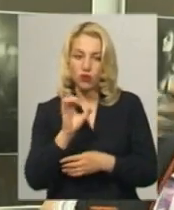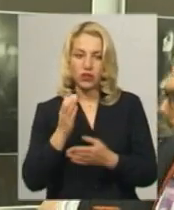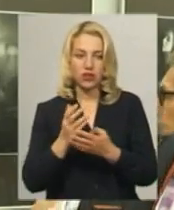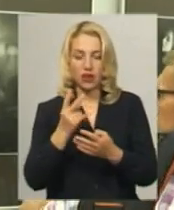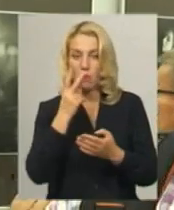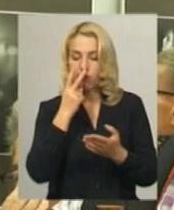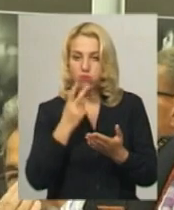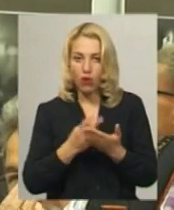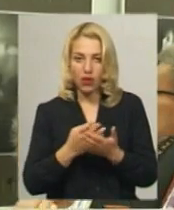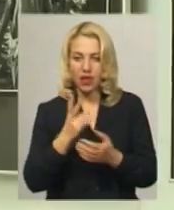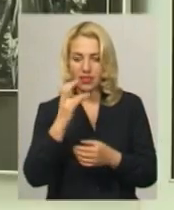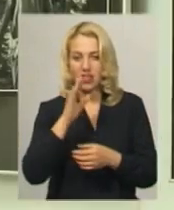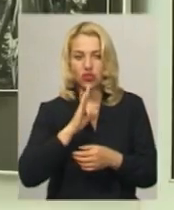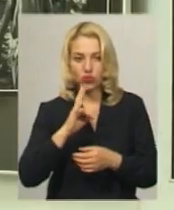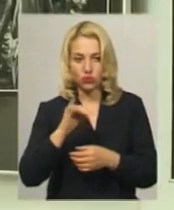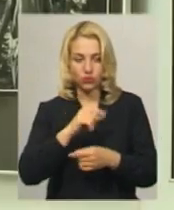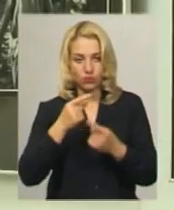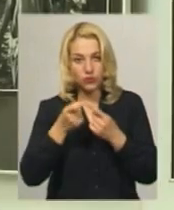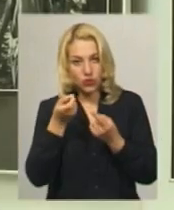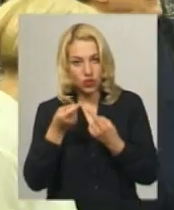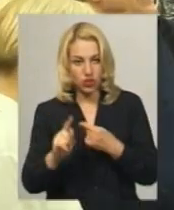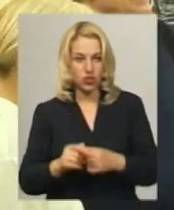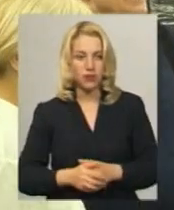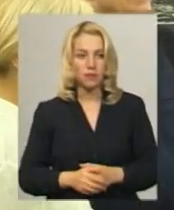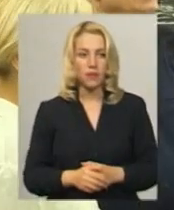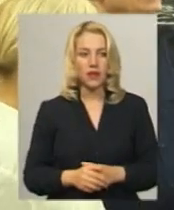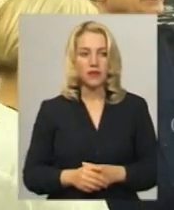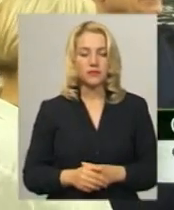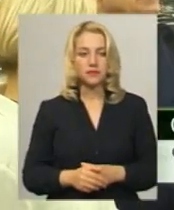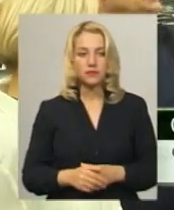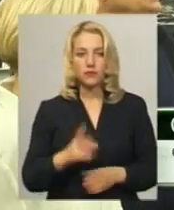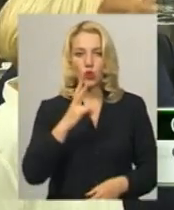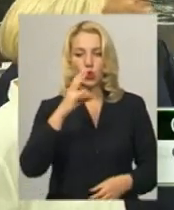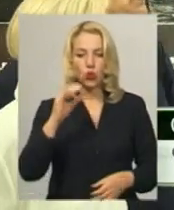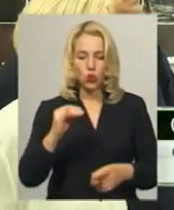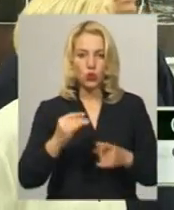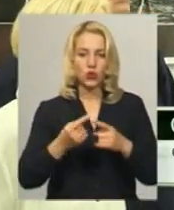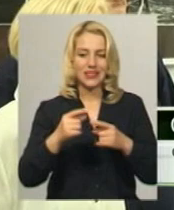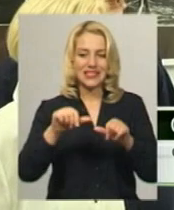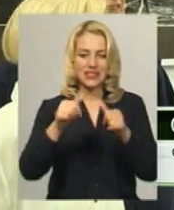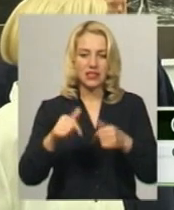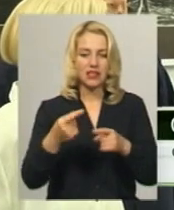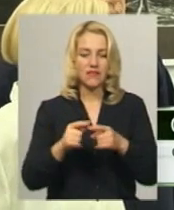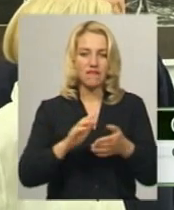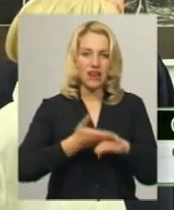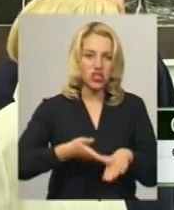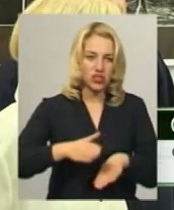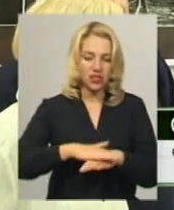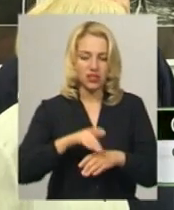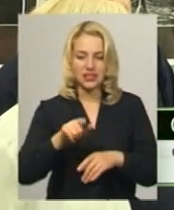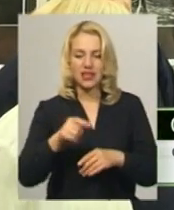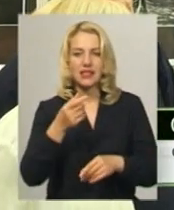Хмельницький фотограф Сергій Аніськов також працює зі стилем ню. Стиль ню важкий, тому що це завжди певна грань, це